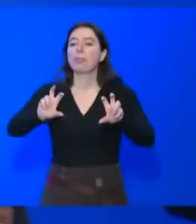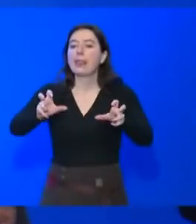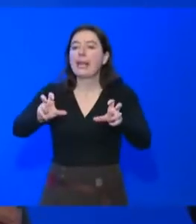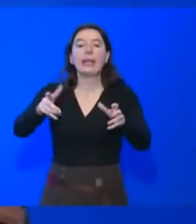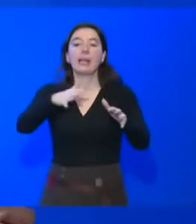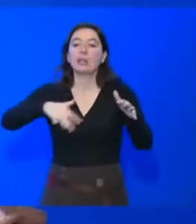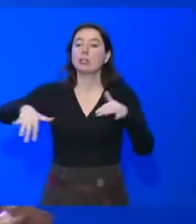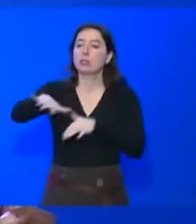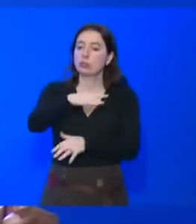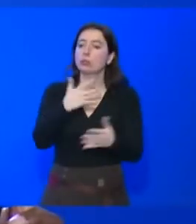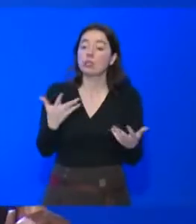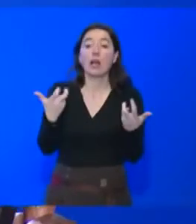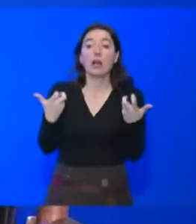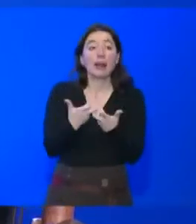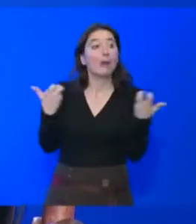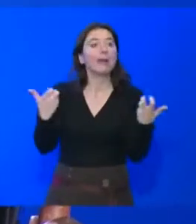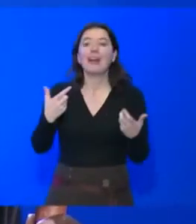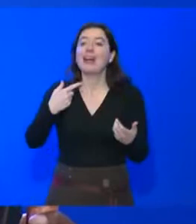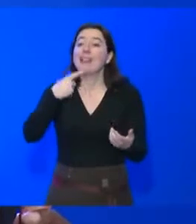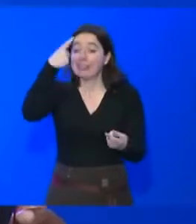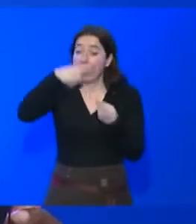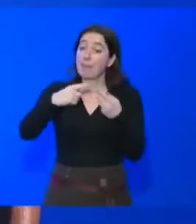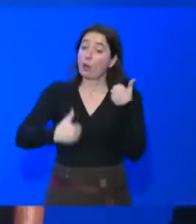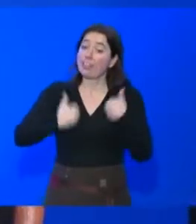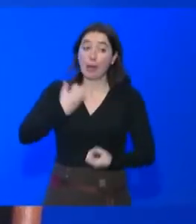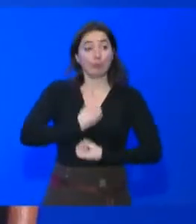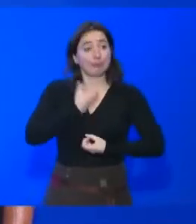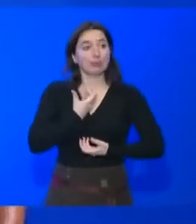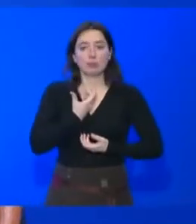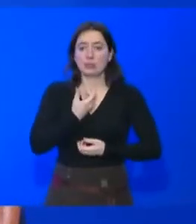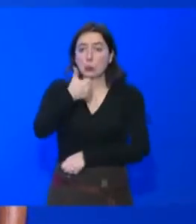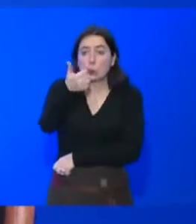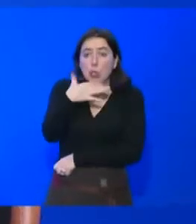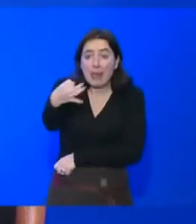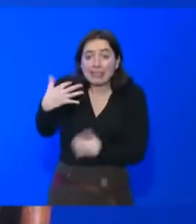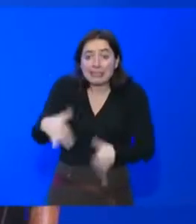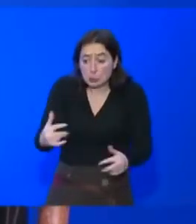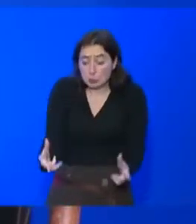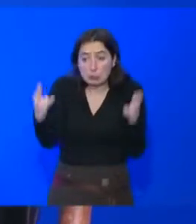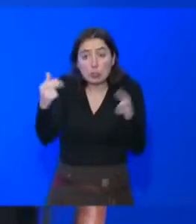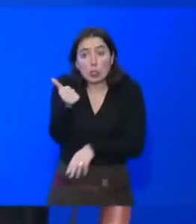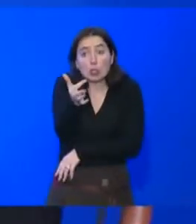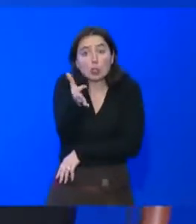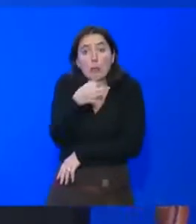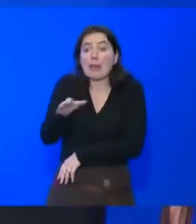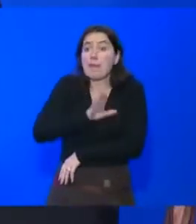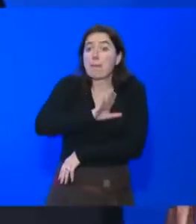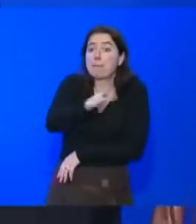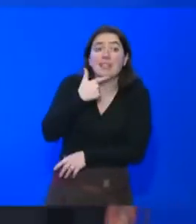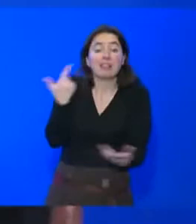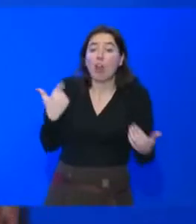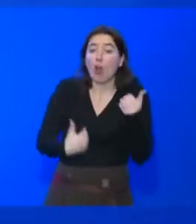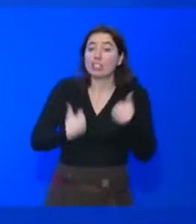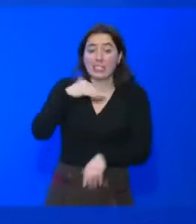lors de la semaine du handicap. Ça dure du 15 novembre au 15 janvier. Où effectivement,